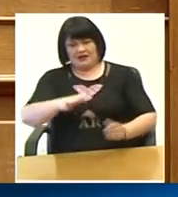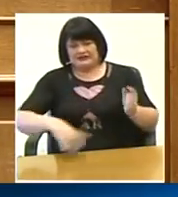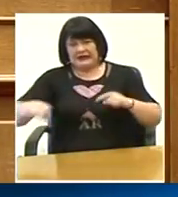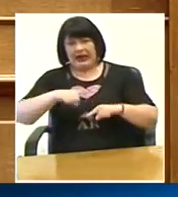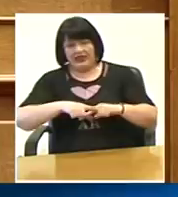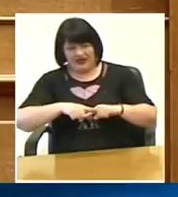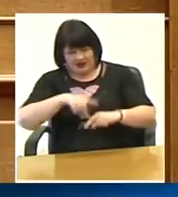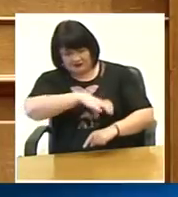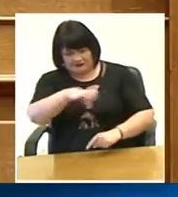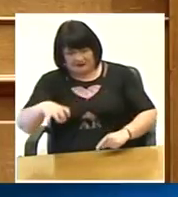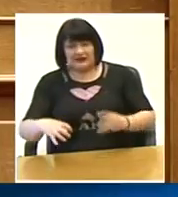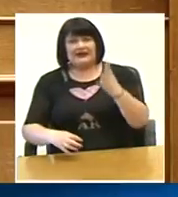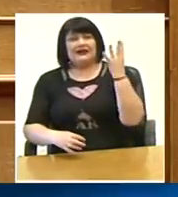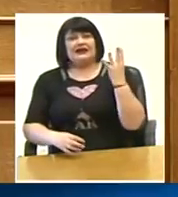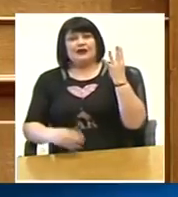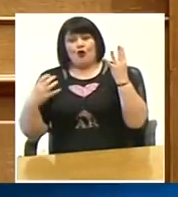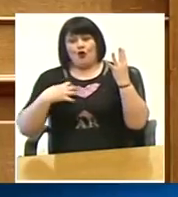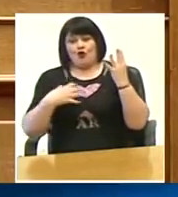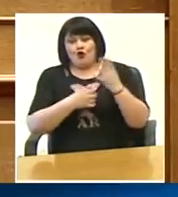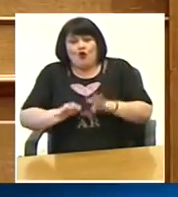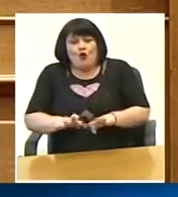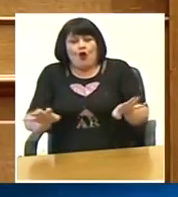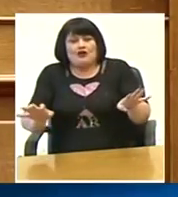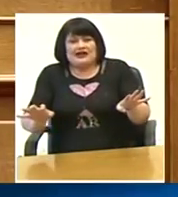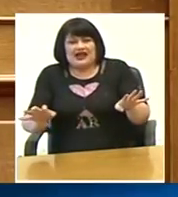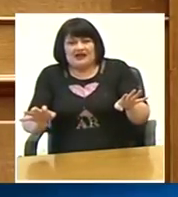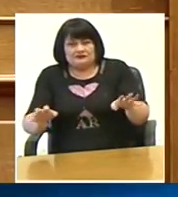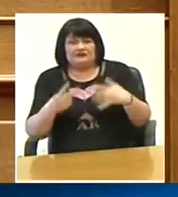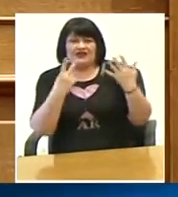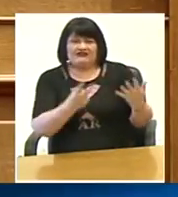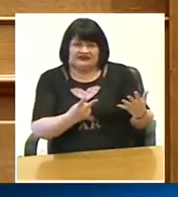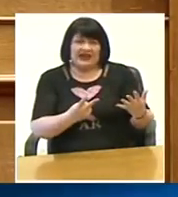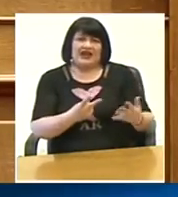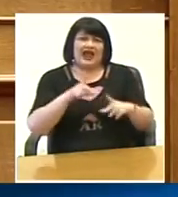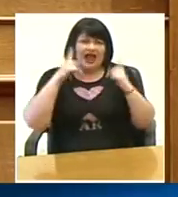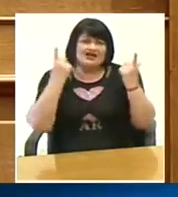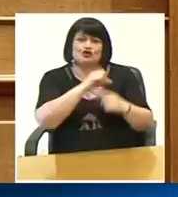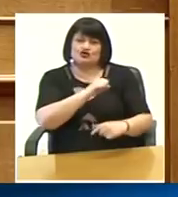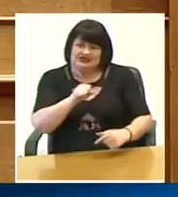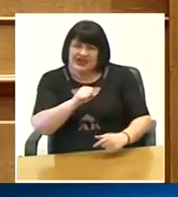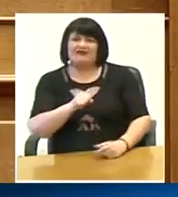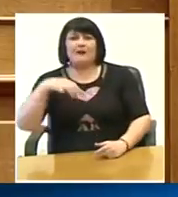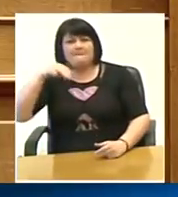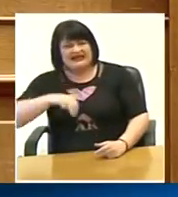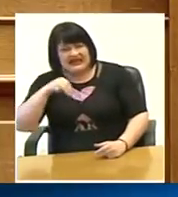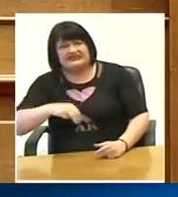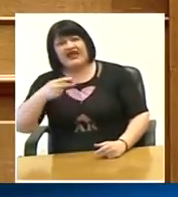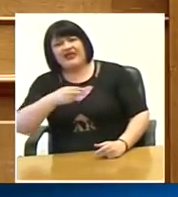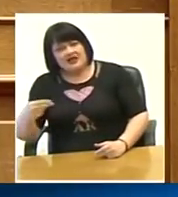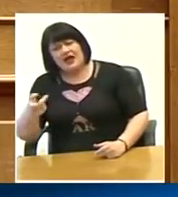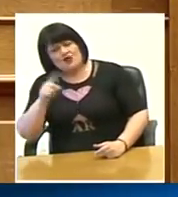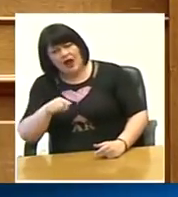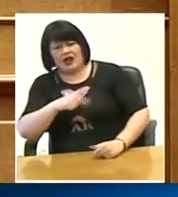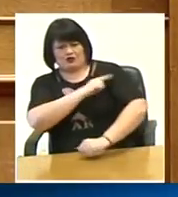τέσσερα ογκολογικά 7 στον Αγιο Σάββα, 5 στο Μεταξά 5 στο Γόμπ, 5 στο Θεαγένιο και 1,5